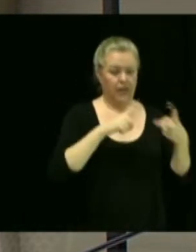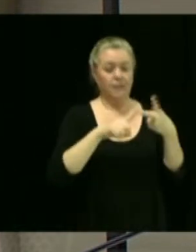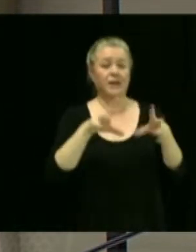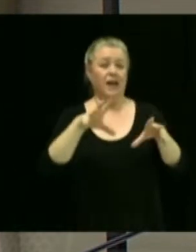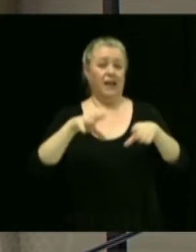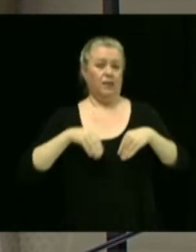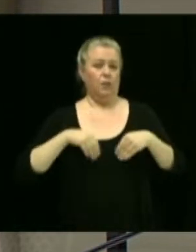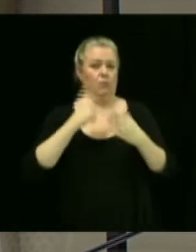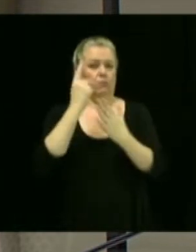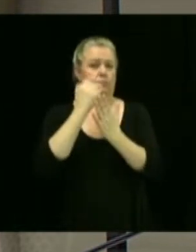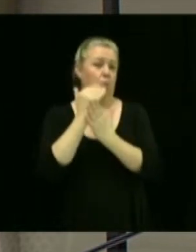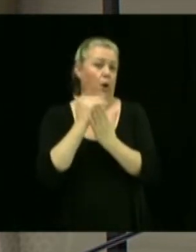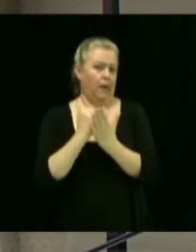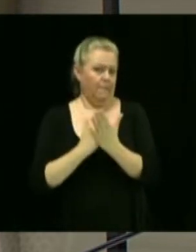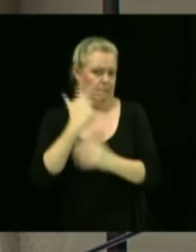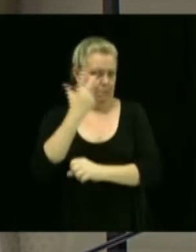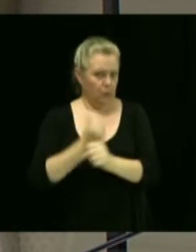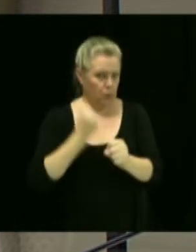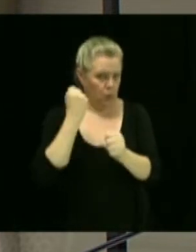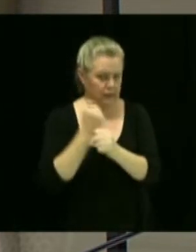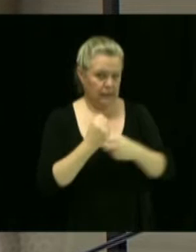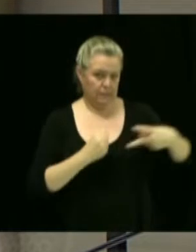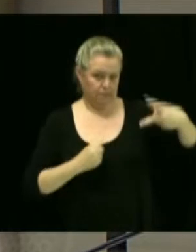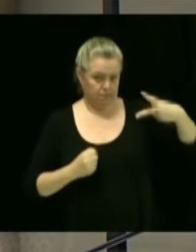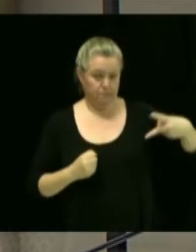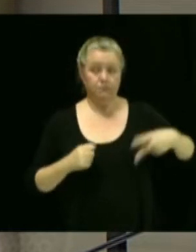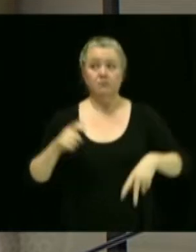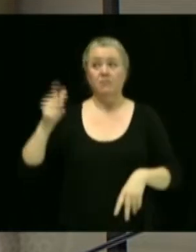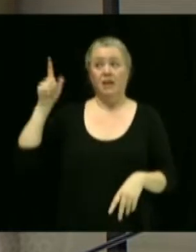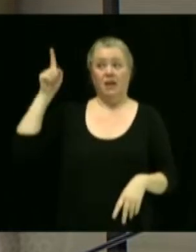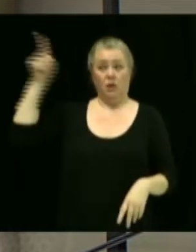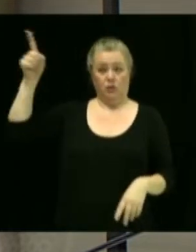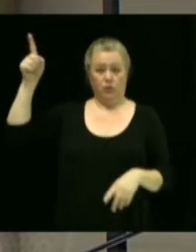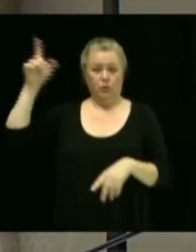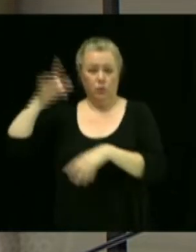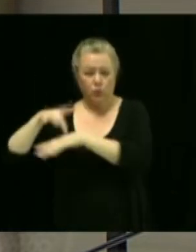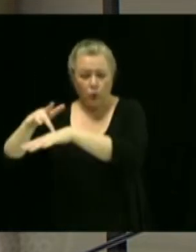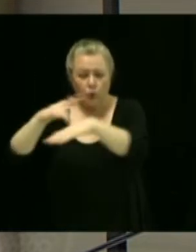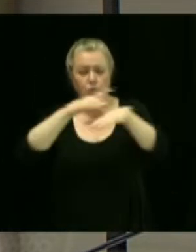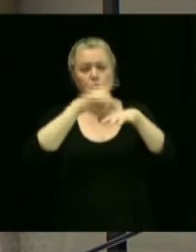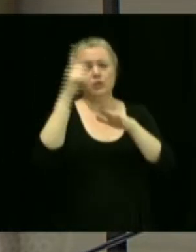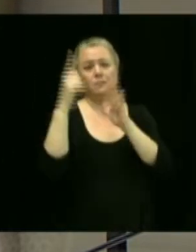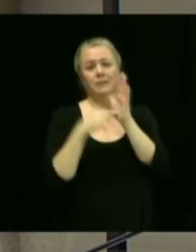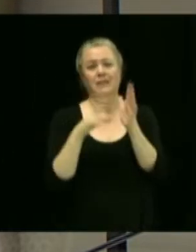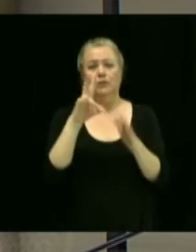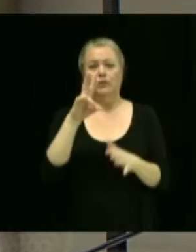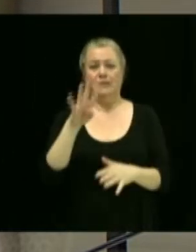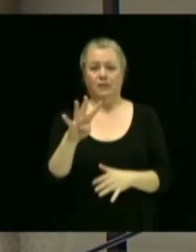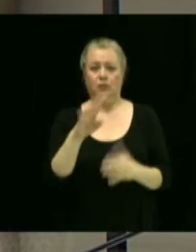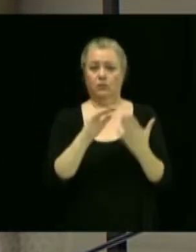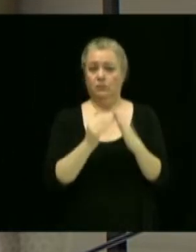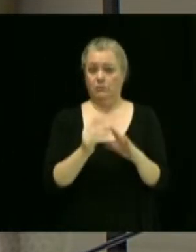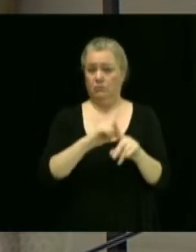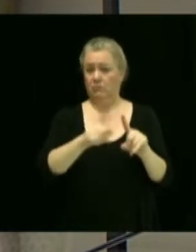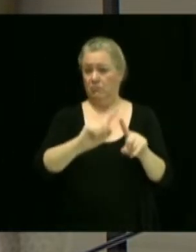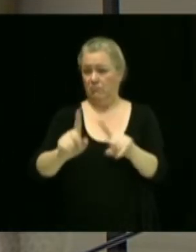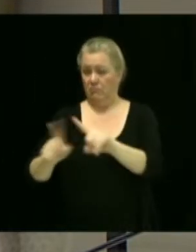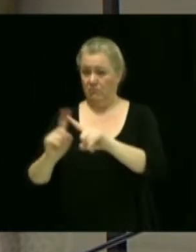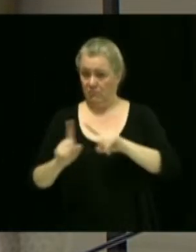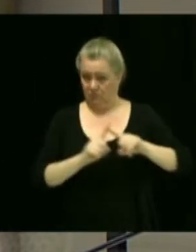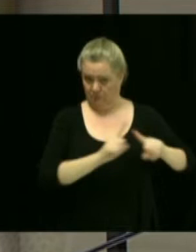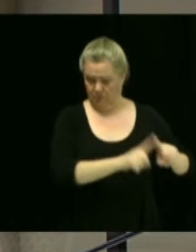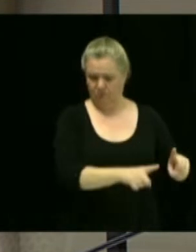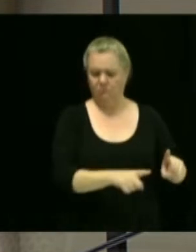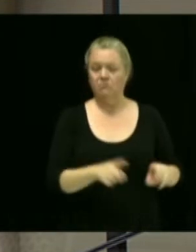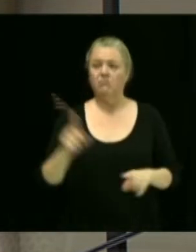Alors, ces audits de conformité ont été réalisés auprès de 1 074 municipalités. Donc, en vertu des dispositions de l